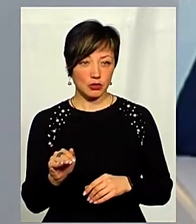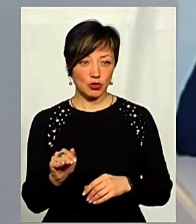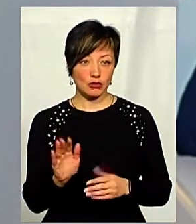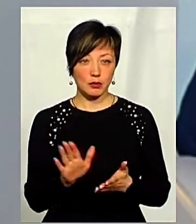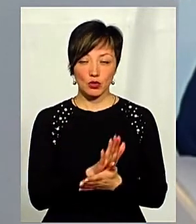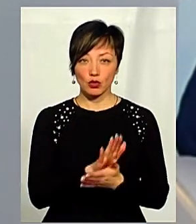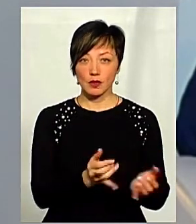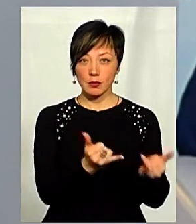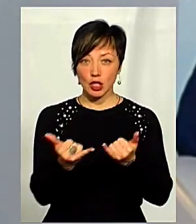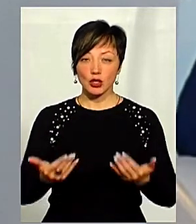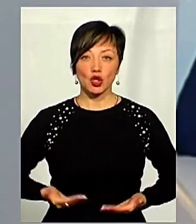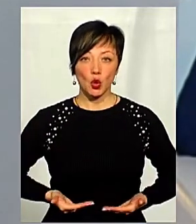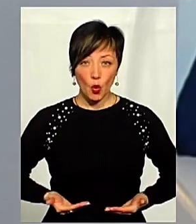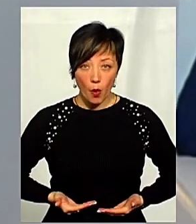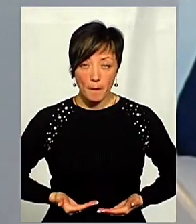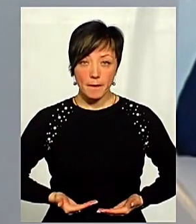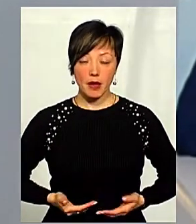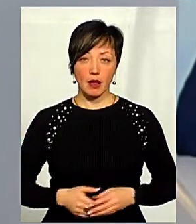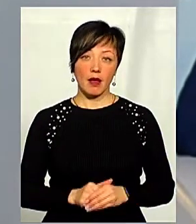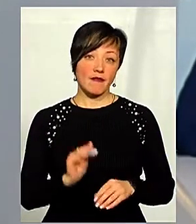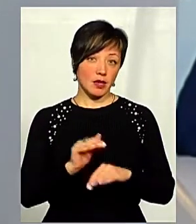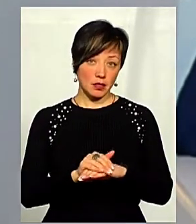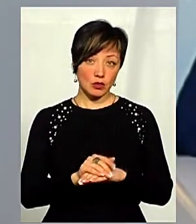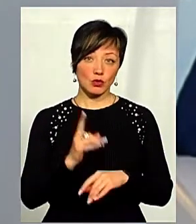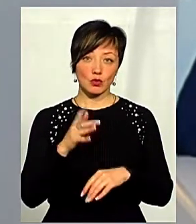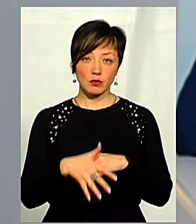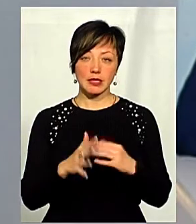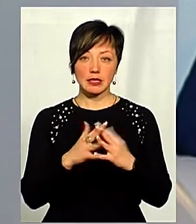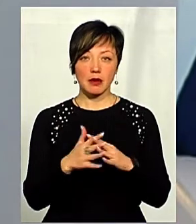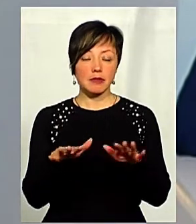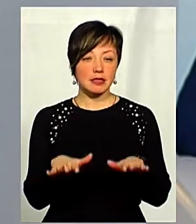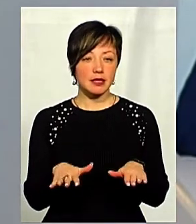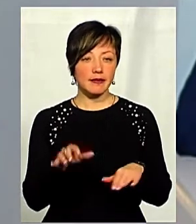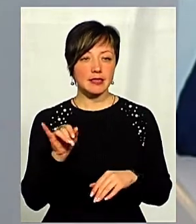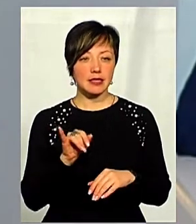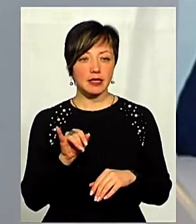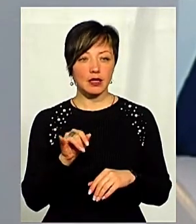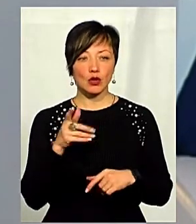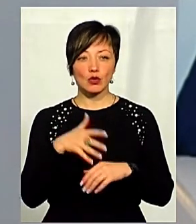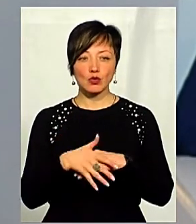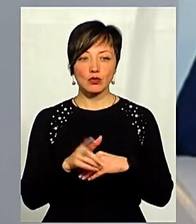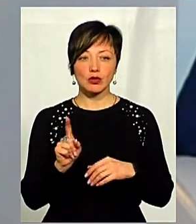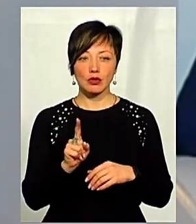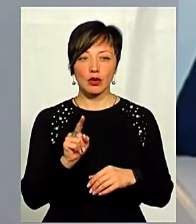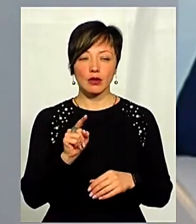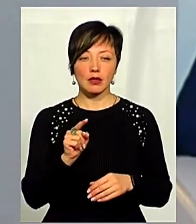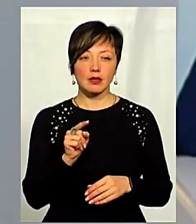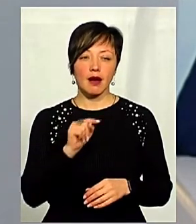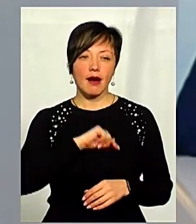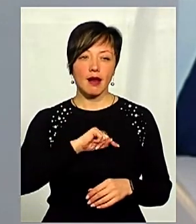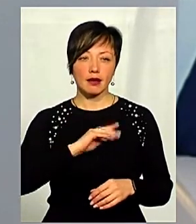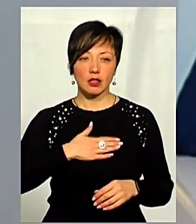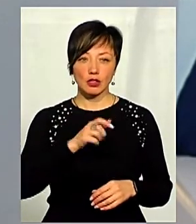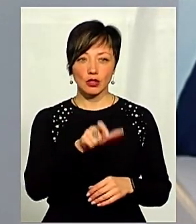безкоштовне забезпечення житлом. Фактично, ми розуміємо, що це сільська місцевість, і розуміючи характер наших